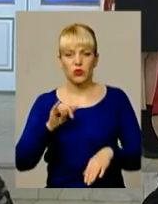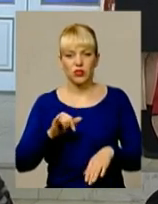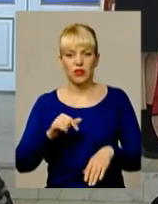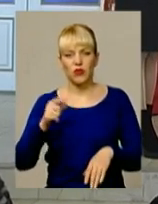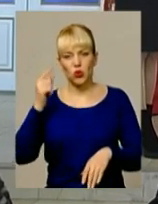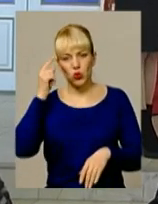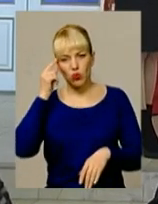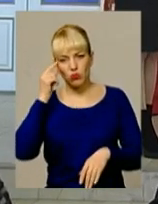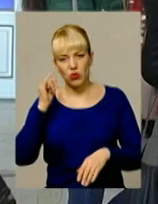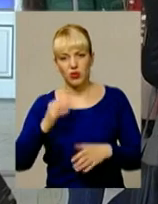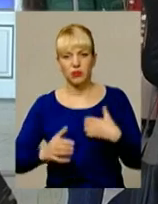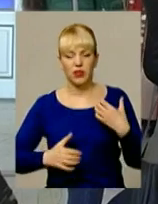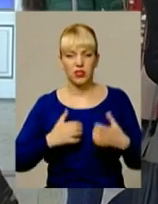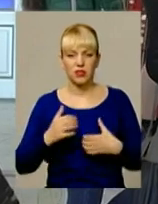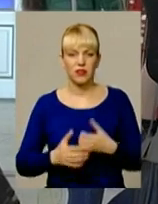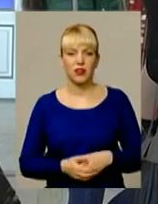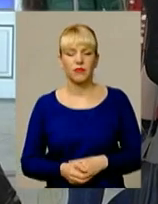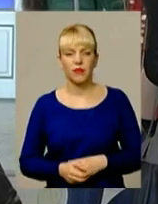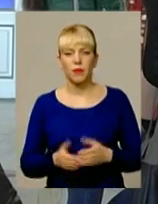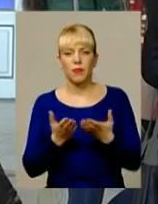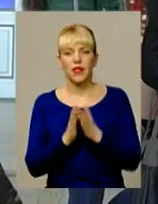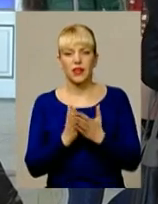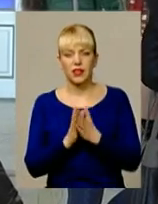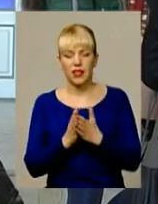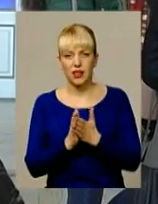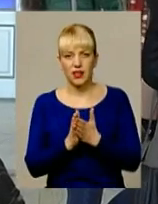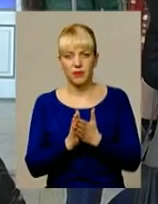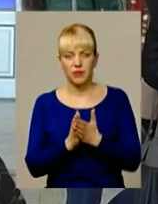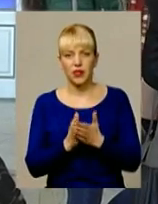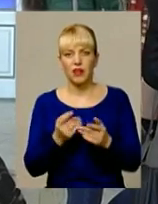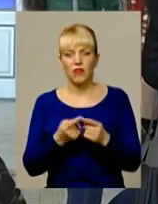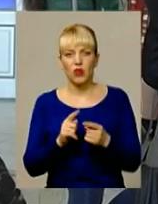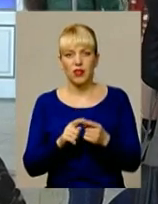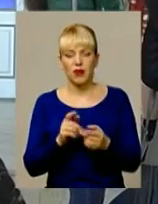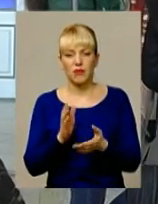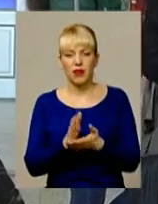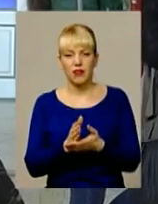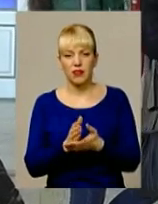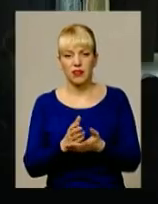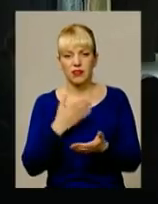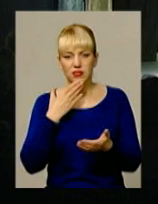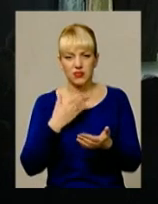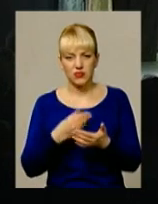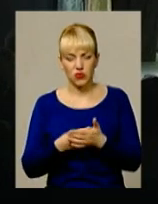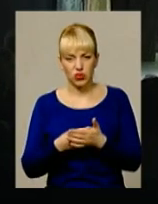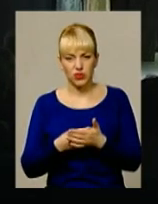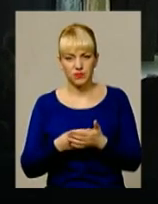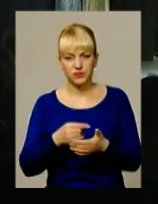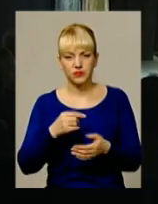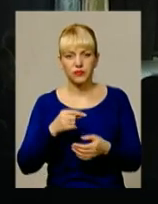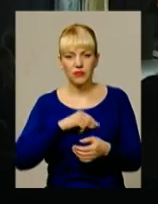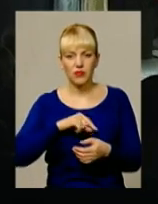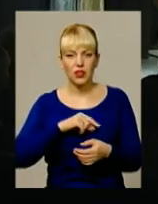думок, і переживань. Книга, вона сама по собі має свою рідну ауру. Олександр